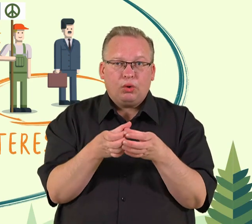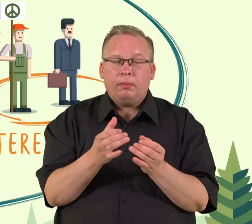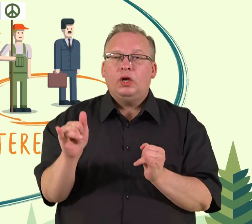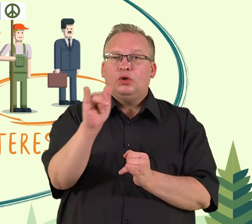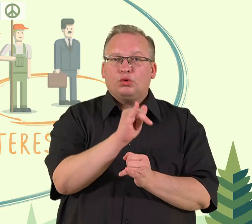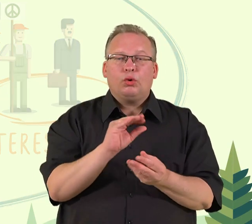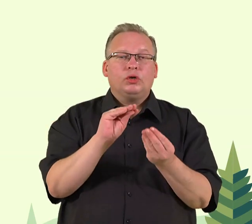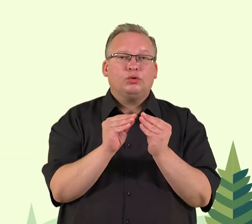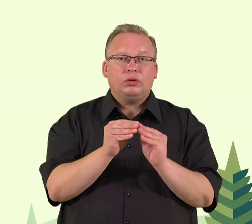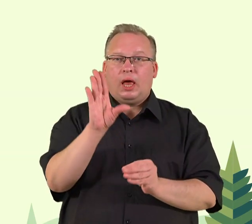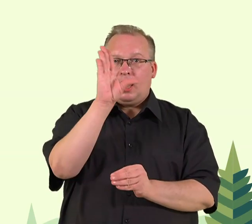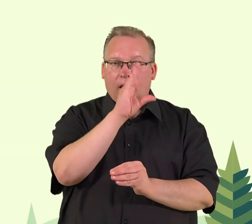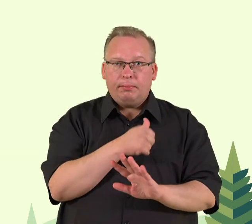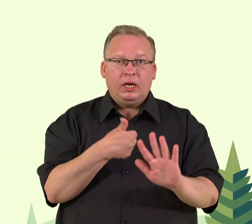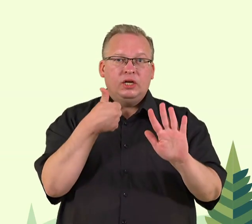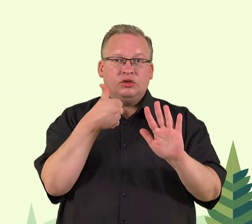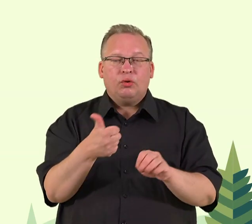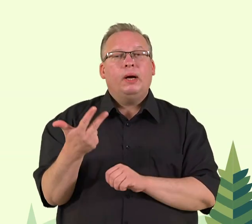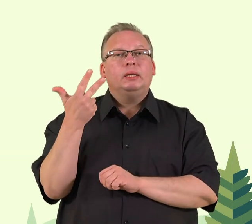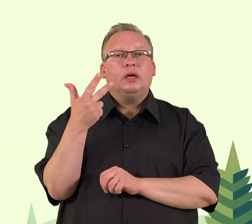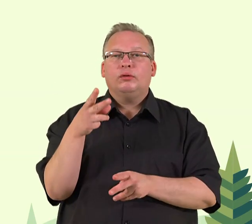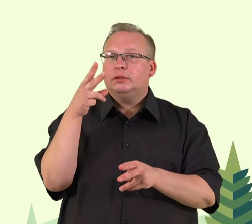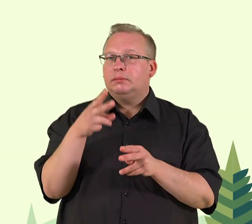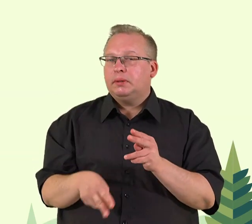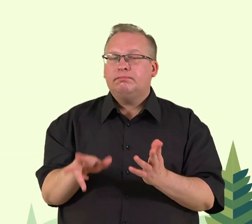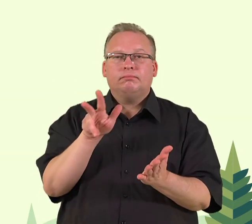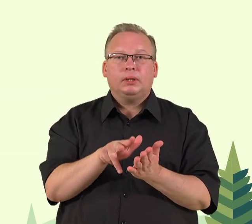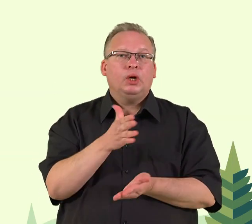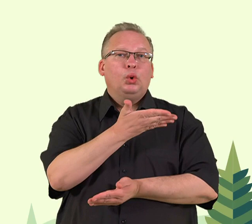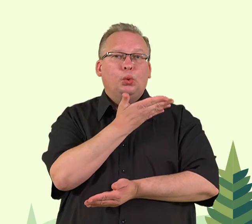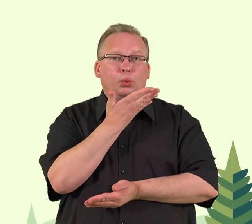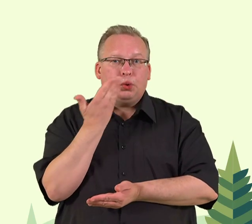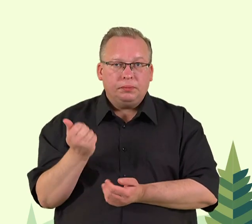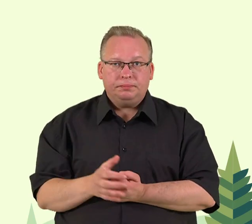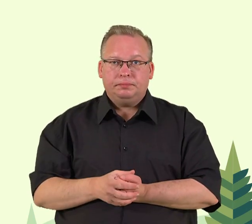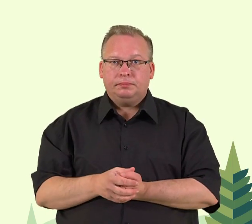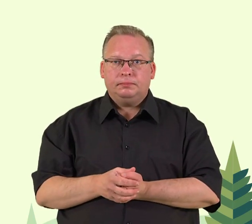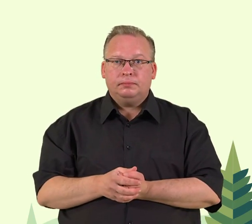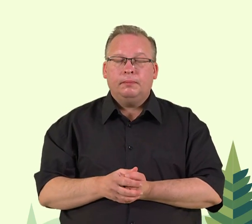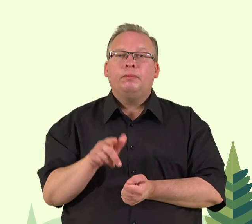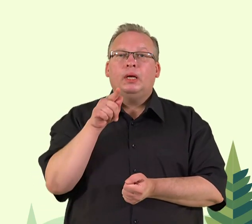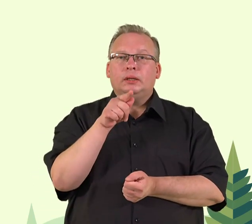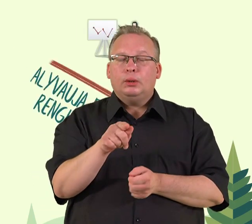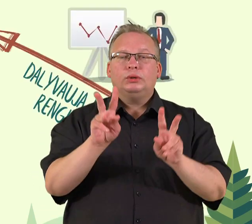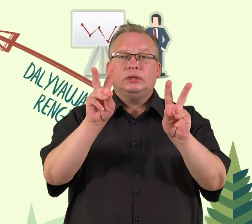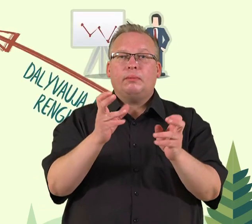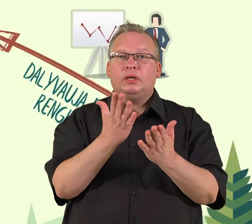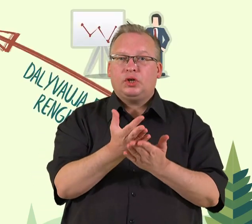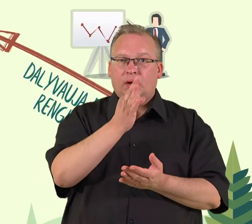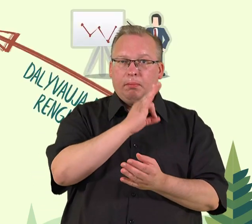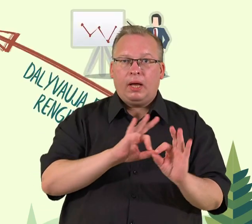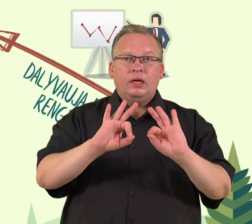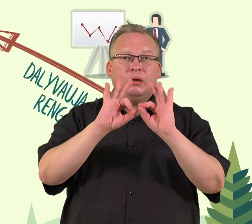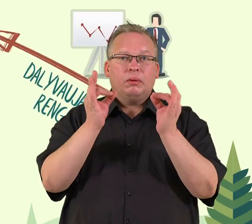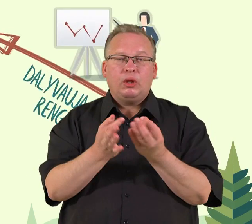iš kurių susitarti pavyko tik šešioms. Trijose sprendimai nepriimti. Tos temos yra naudų balansas, biologinės